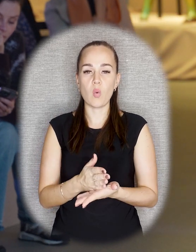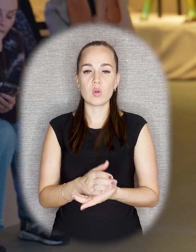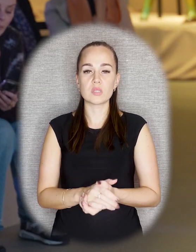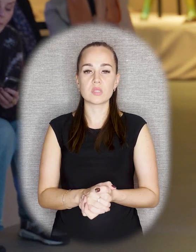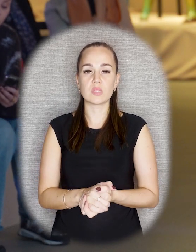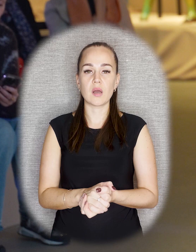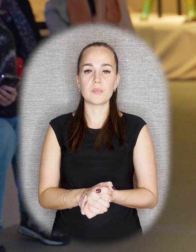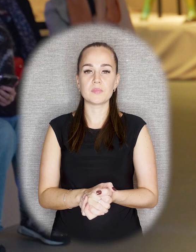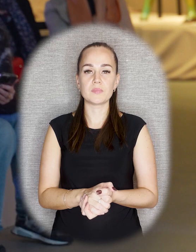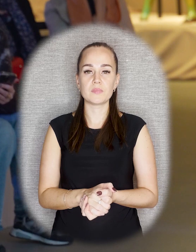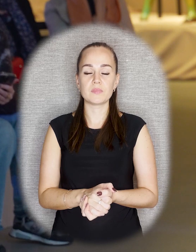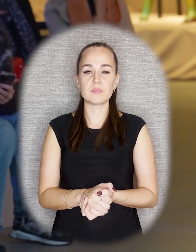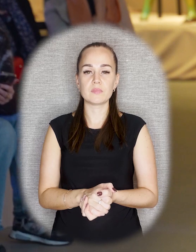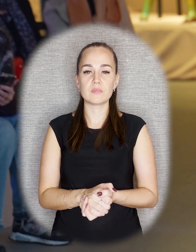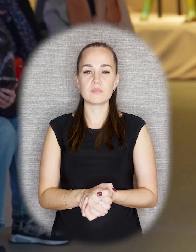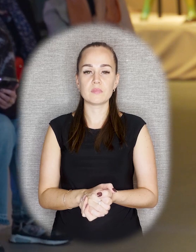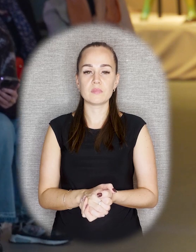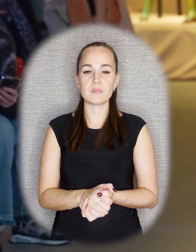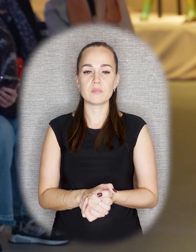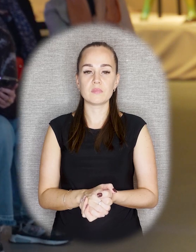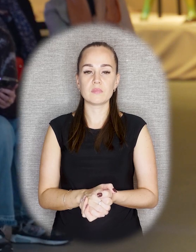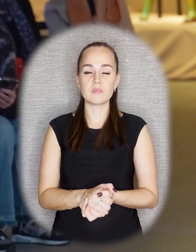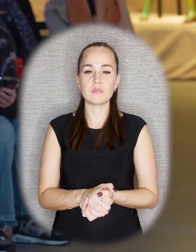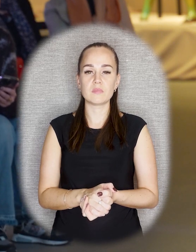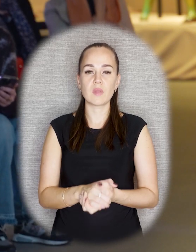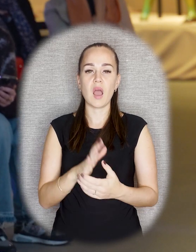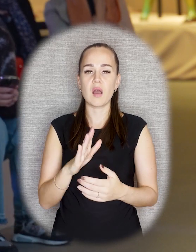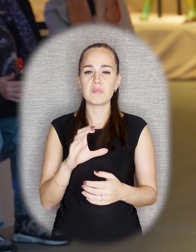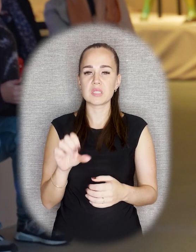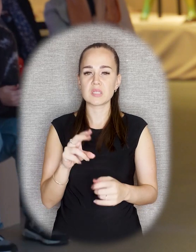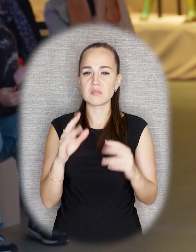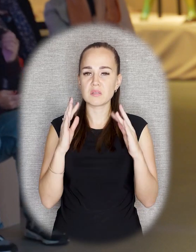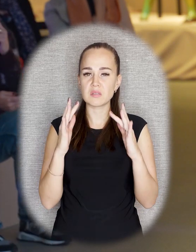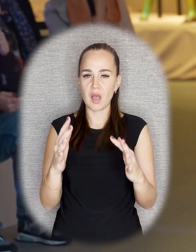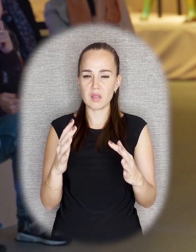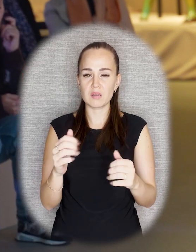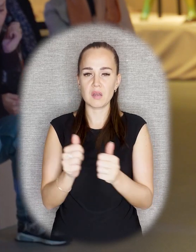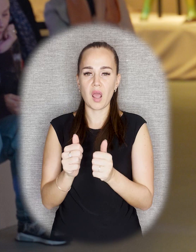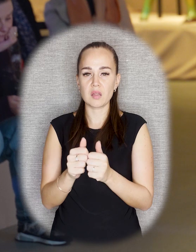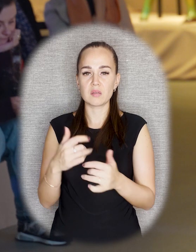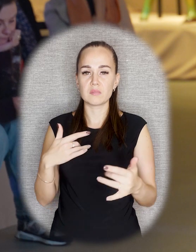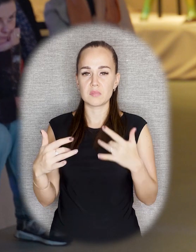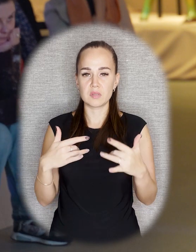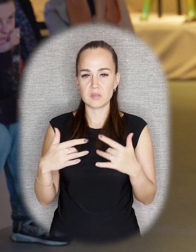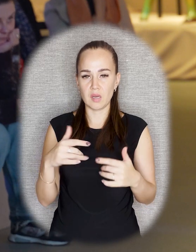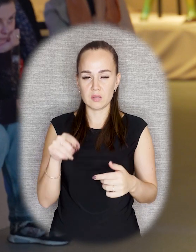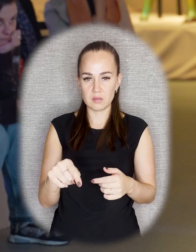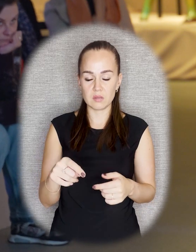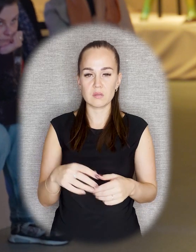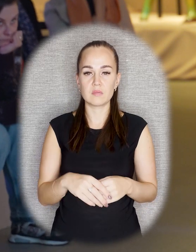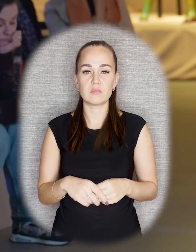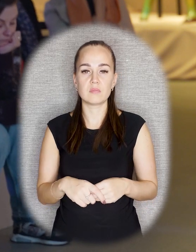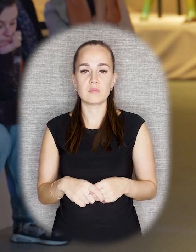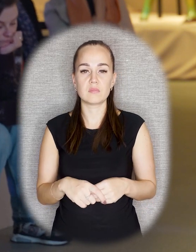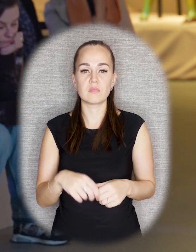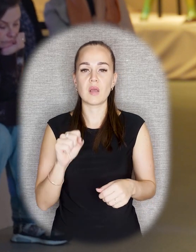Екатерининском саду рядом с Александрийским театром работы о Пекушино.